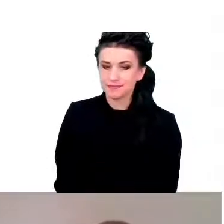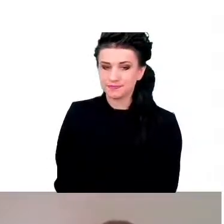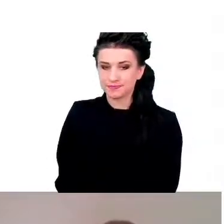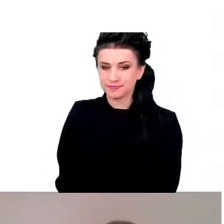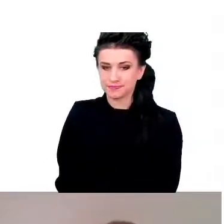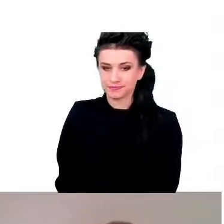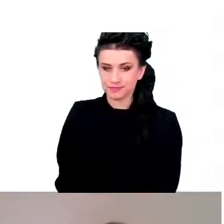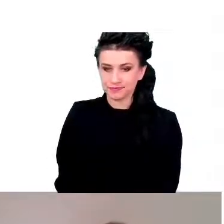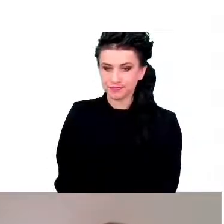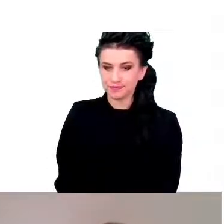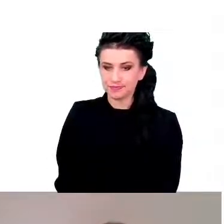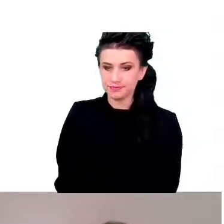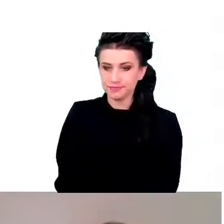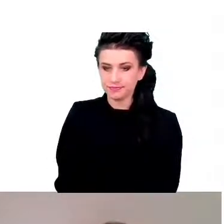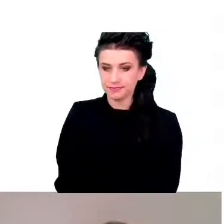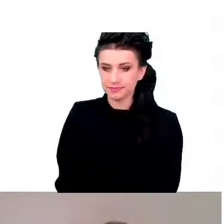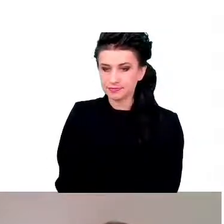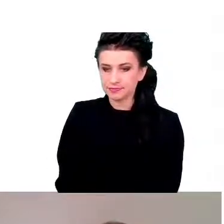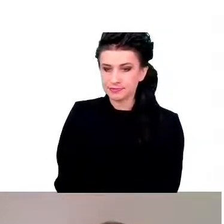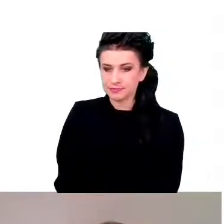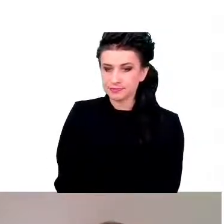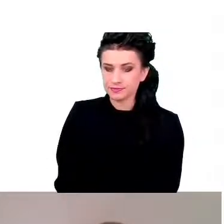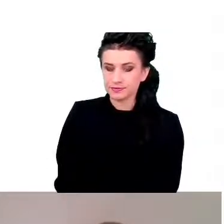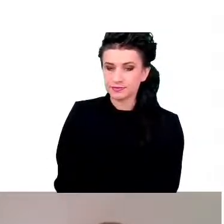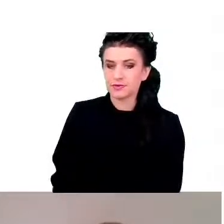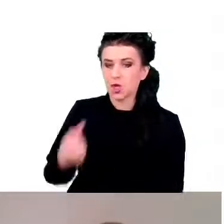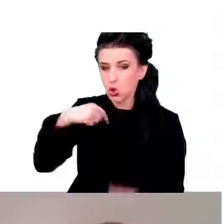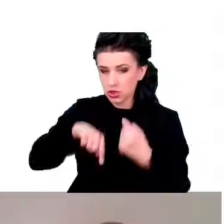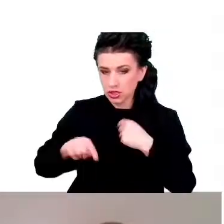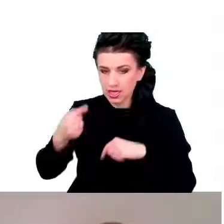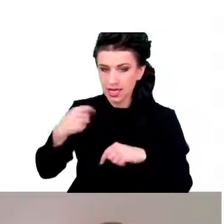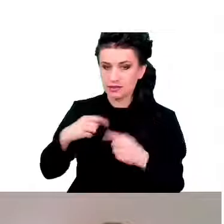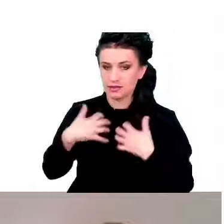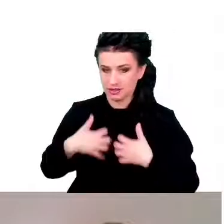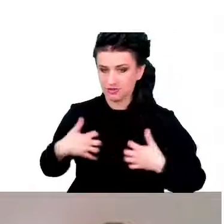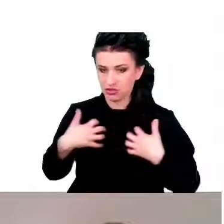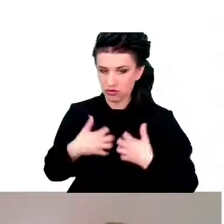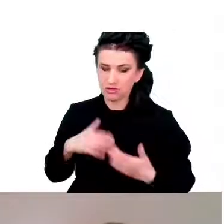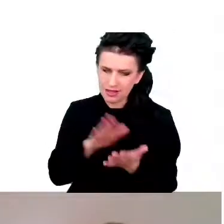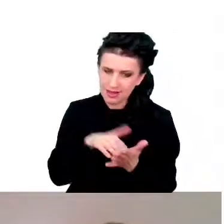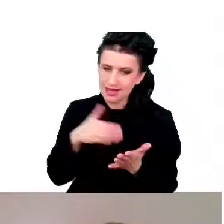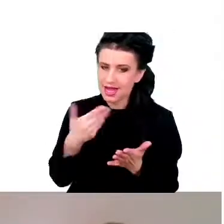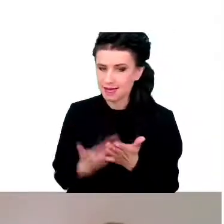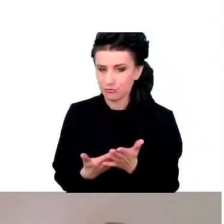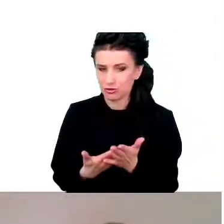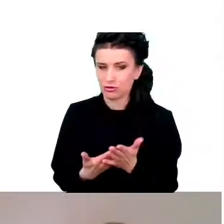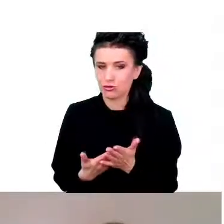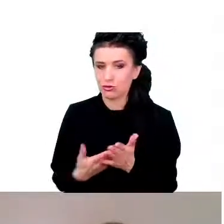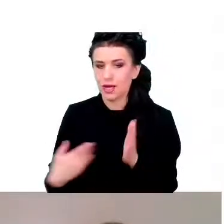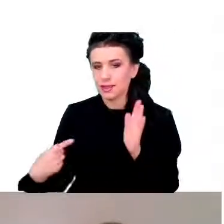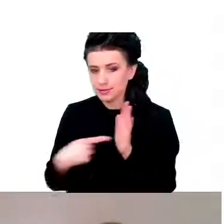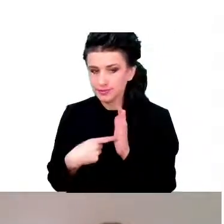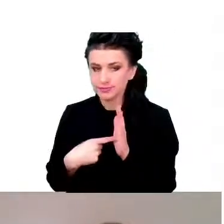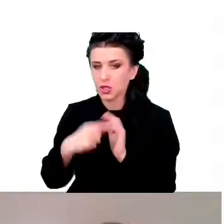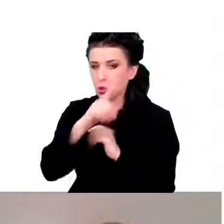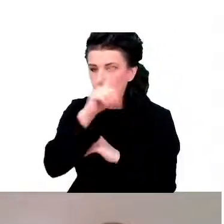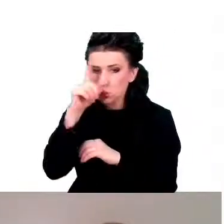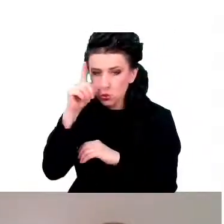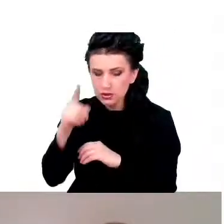czyli w przypadku mechanizmu, jakim jest organizm zwierzęcy i ludzki,